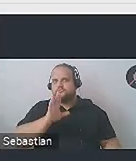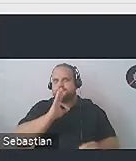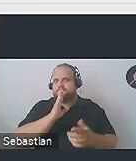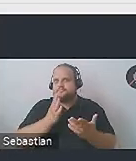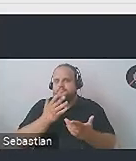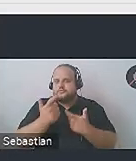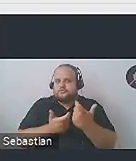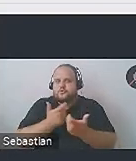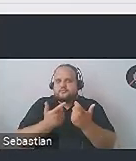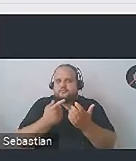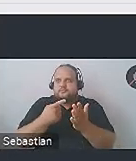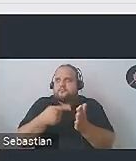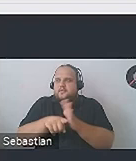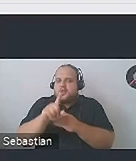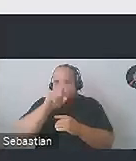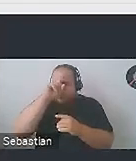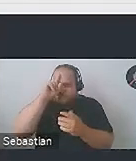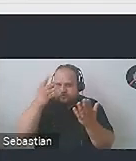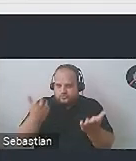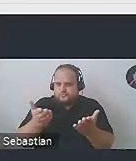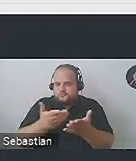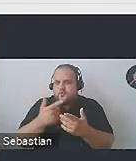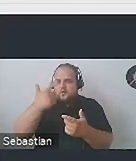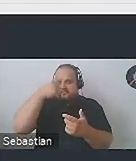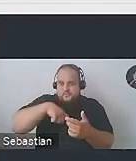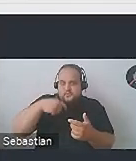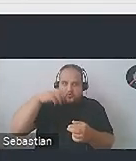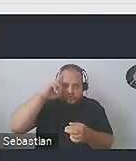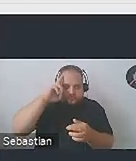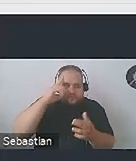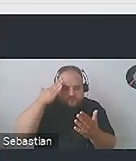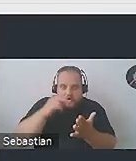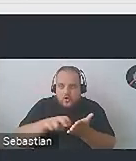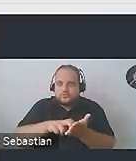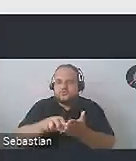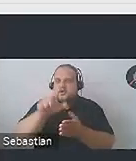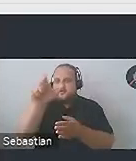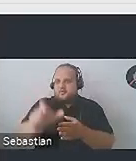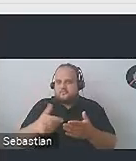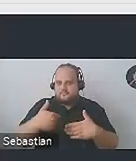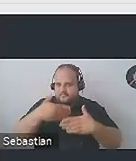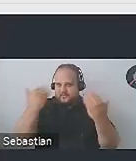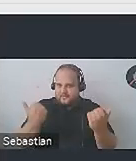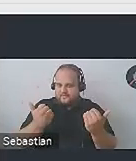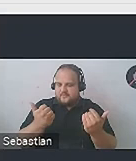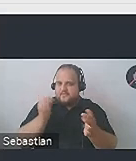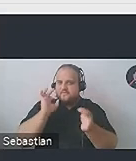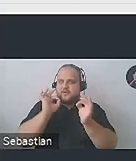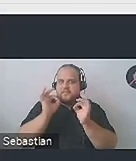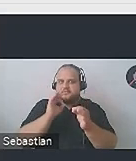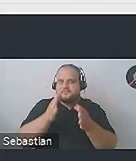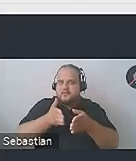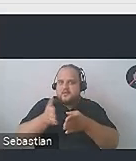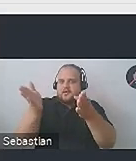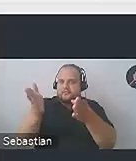odrobinę do swoich odbiorców, żeby ostatecznie robimy wszystko dla naszych odbiorców. Więc komunikaty skierowane do nich